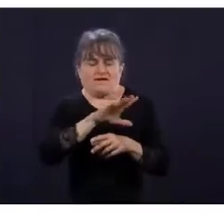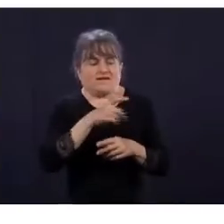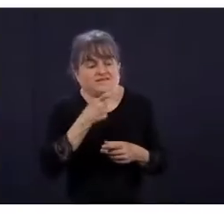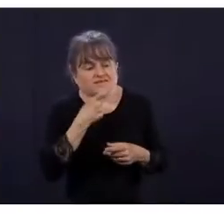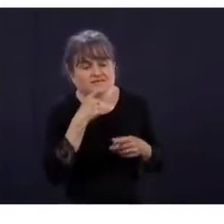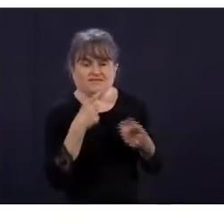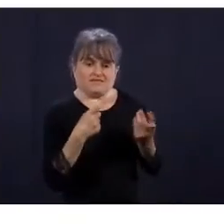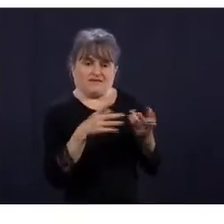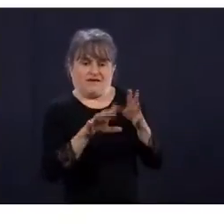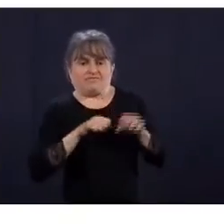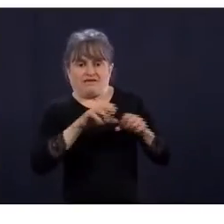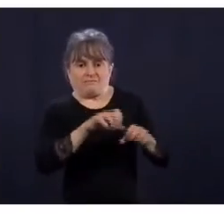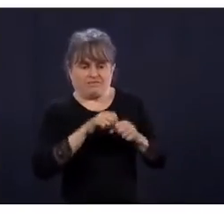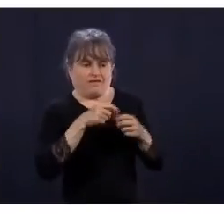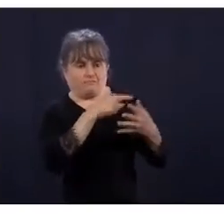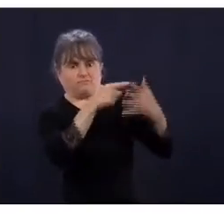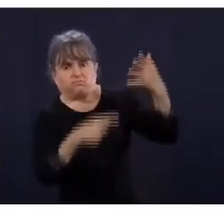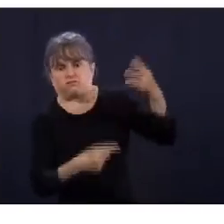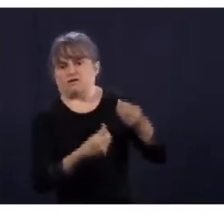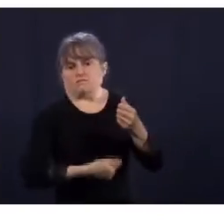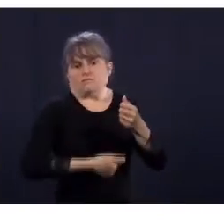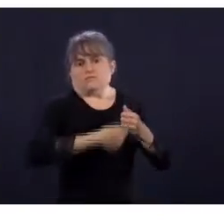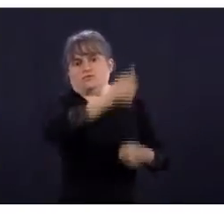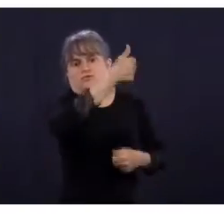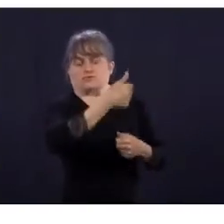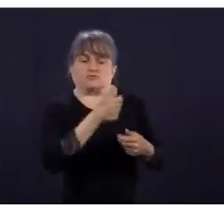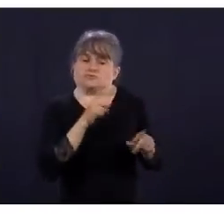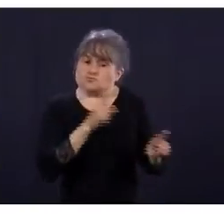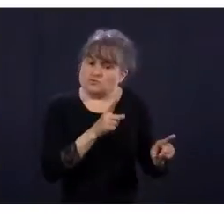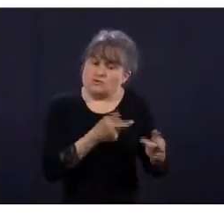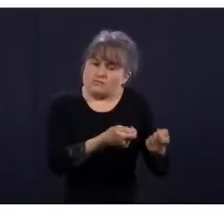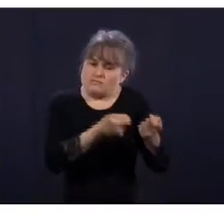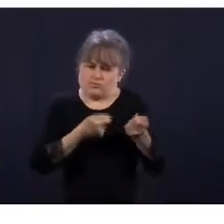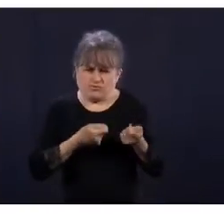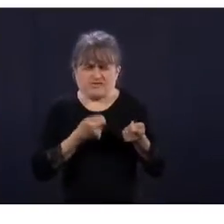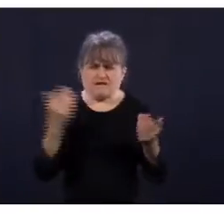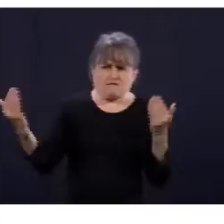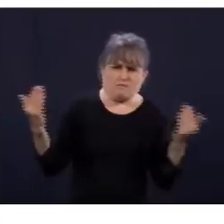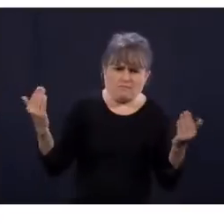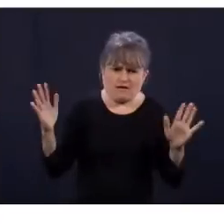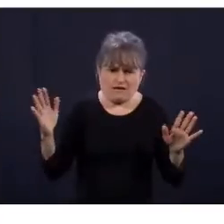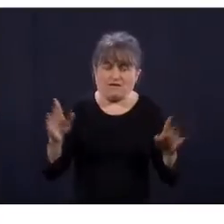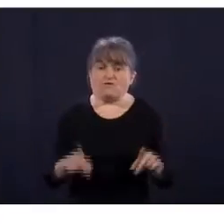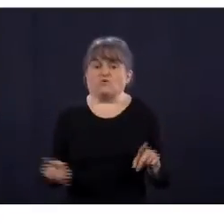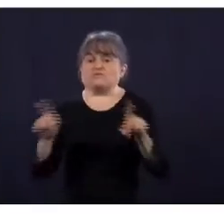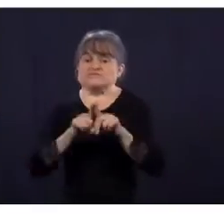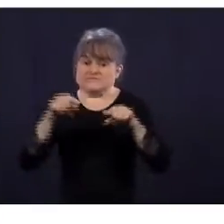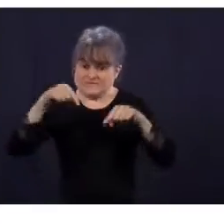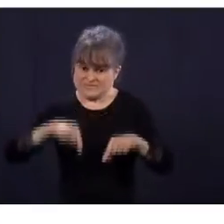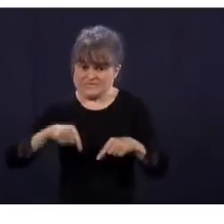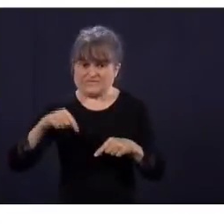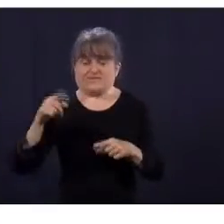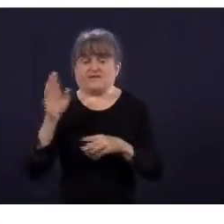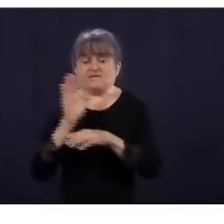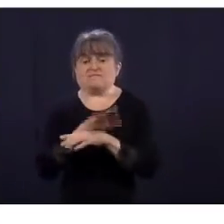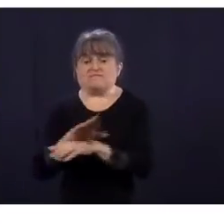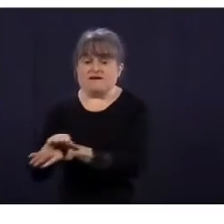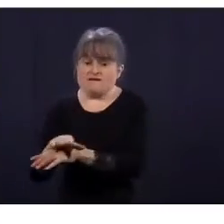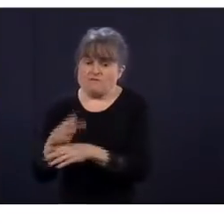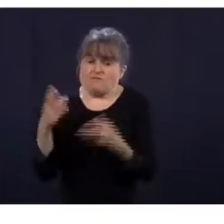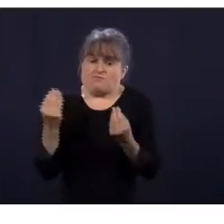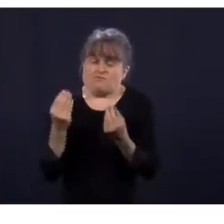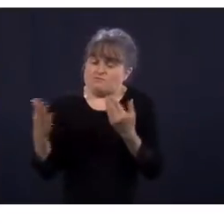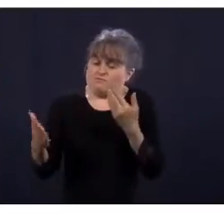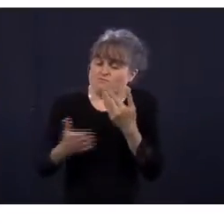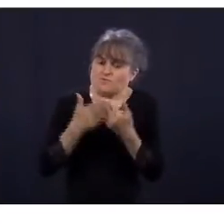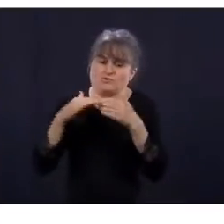Puis, comme je le disais tantôt aussi, c'est très concentré dans la région de Montréal. Donc, quand on regarde les régions où on commence